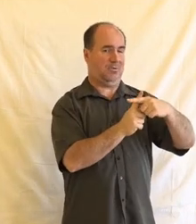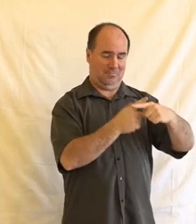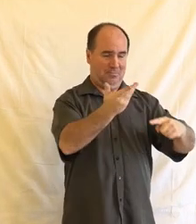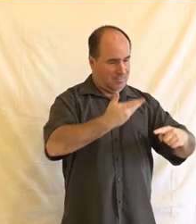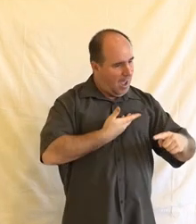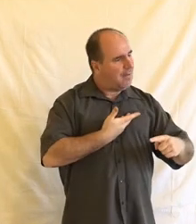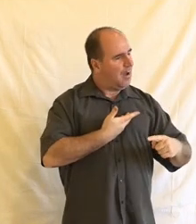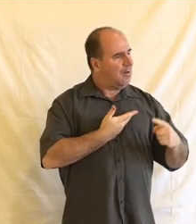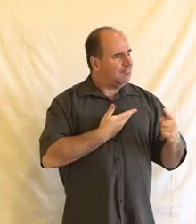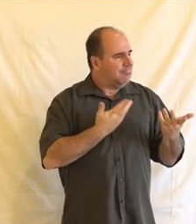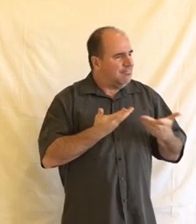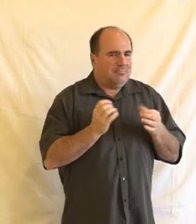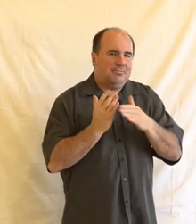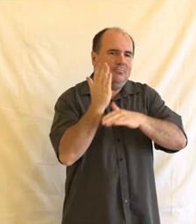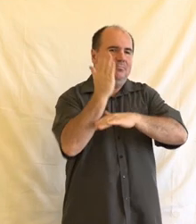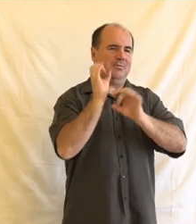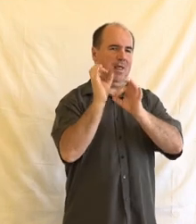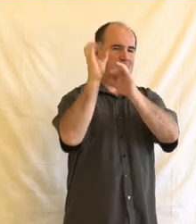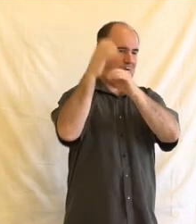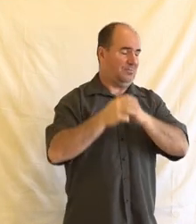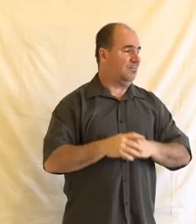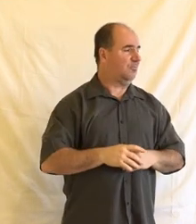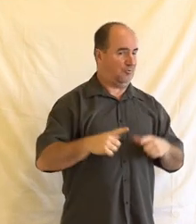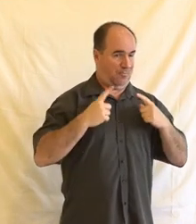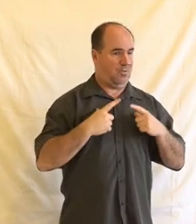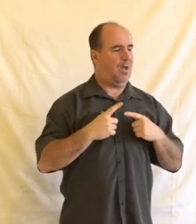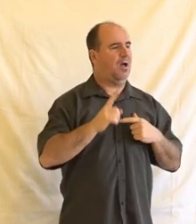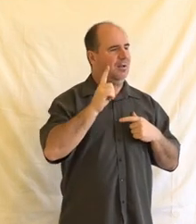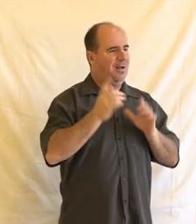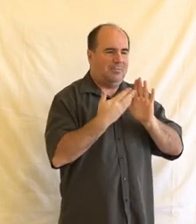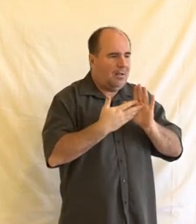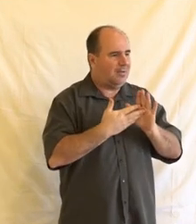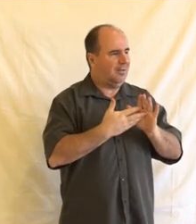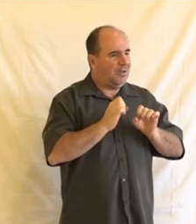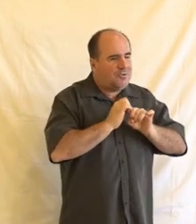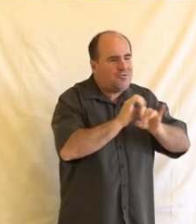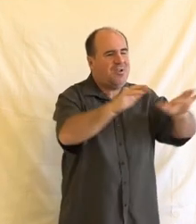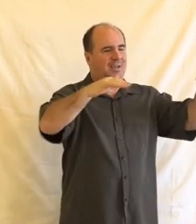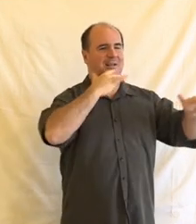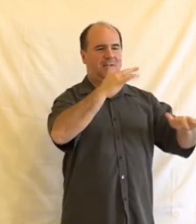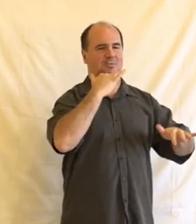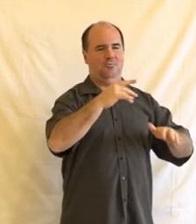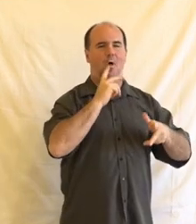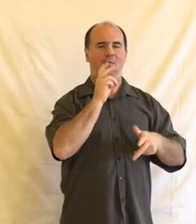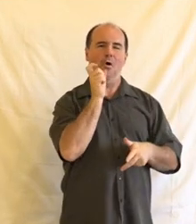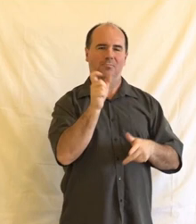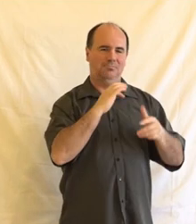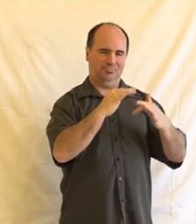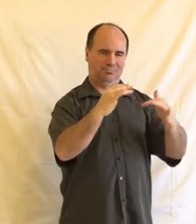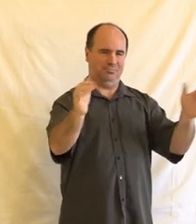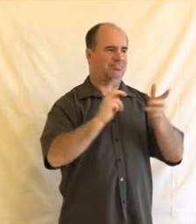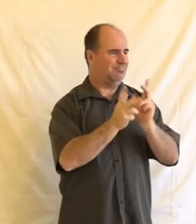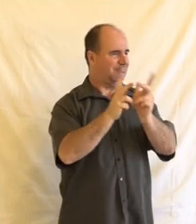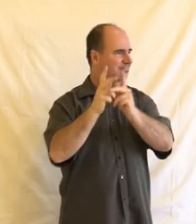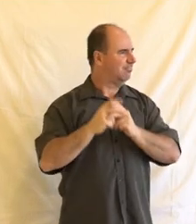svobodě projevu nebo možností šířit myšlenky, šířit slovo. To je úplně fantastické. Tam je nekonečné možnosti, jak já